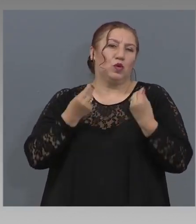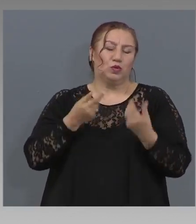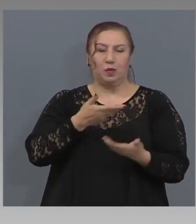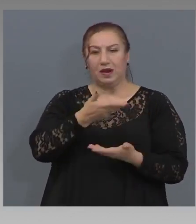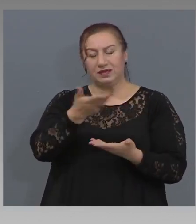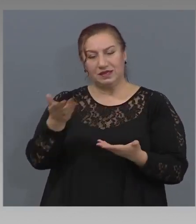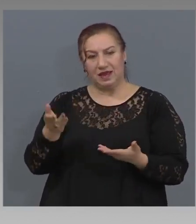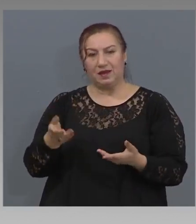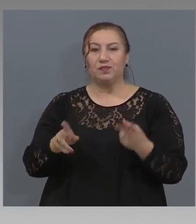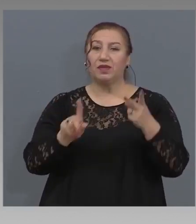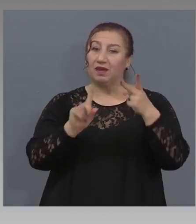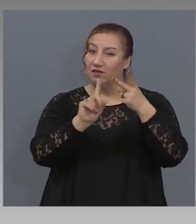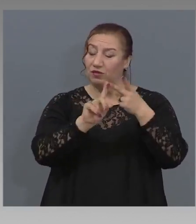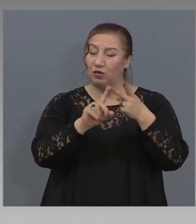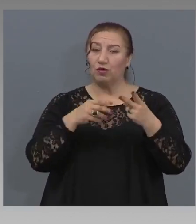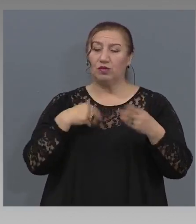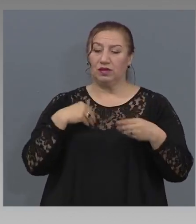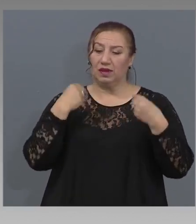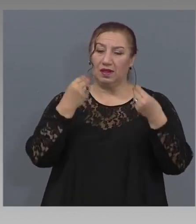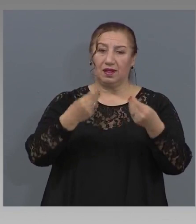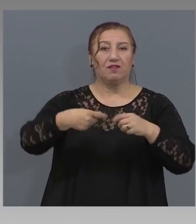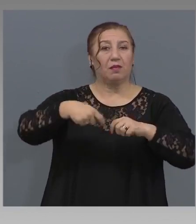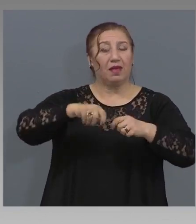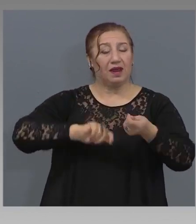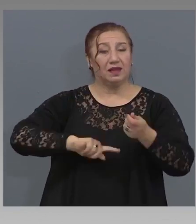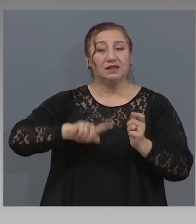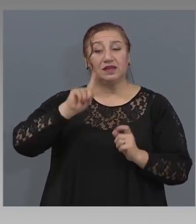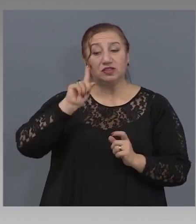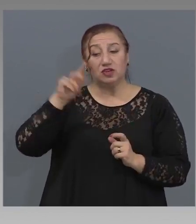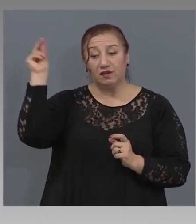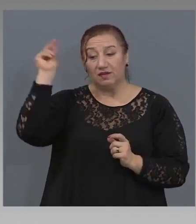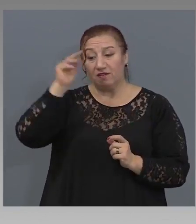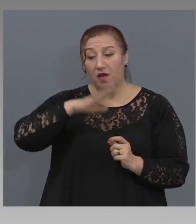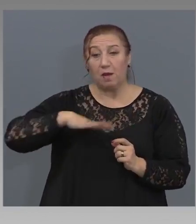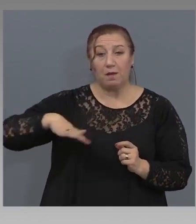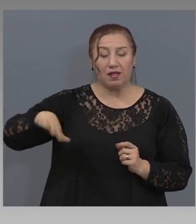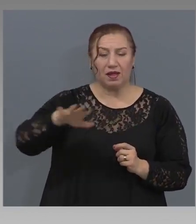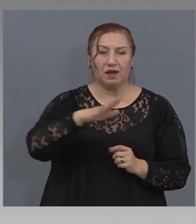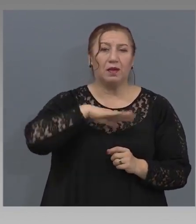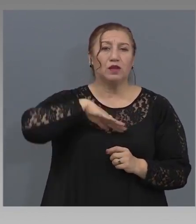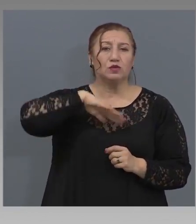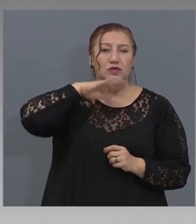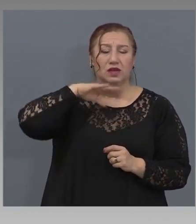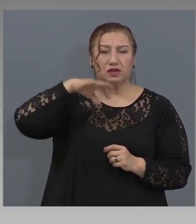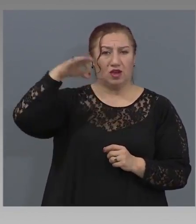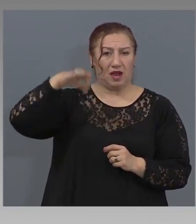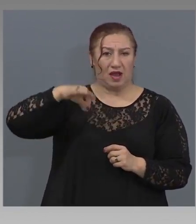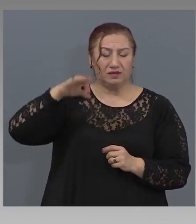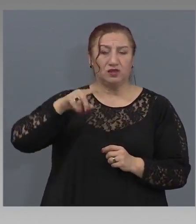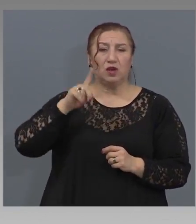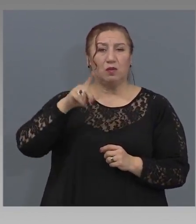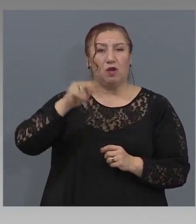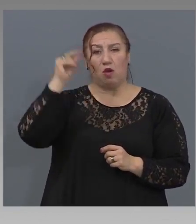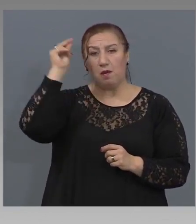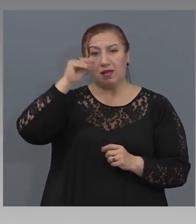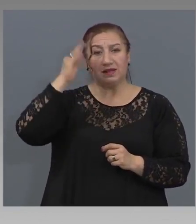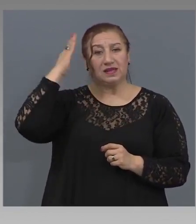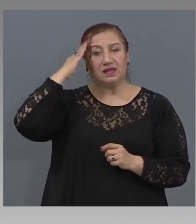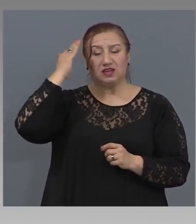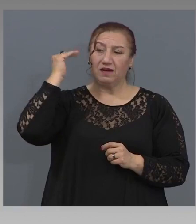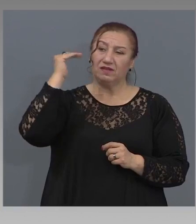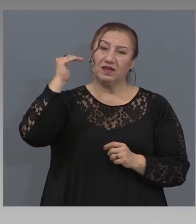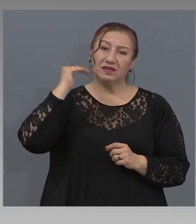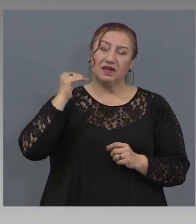гарантираме, че в България има достатъчно качествени, по български държавни стандарти, продукти,